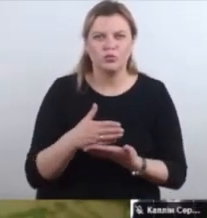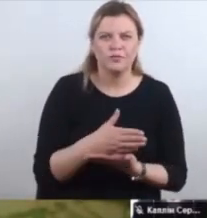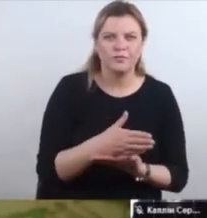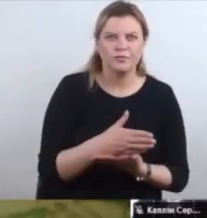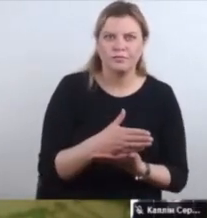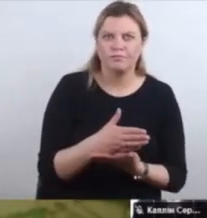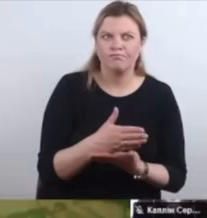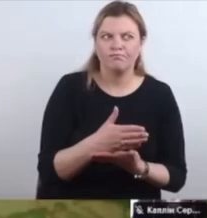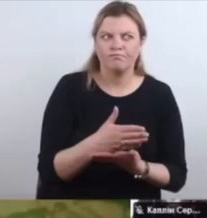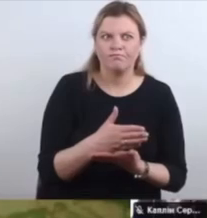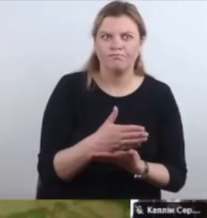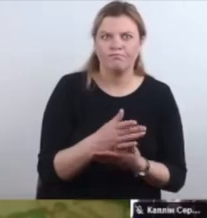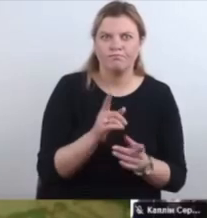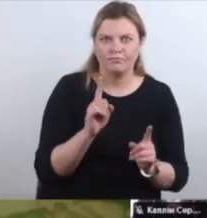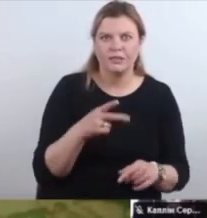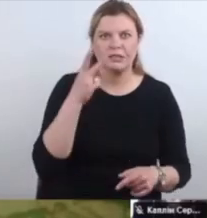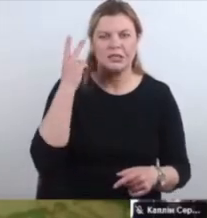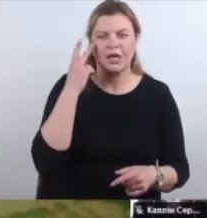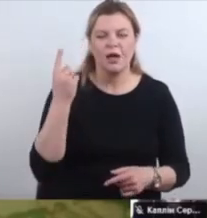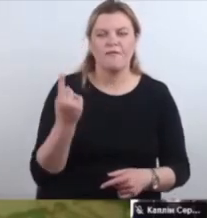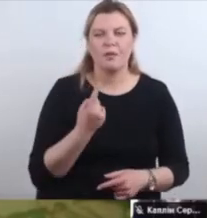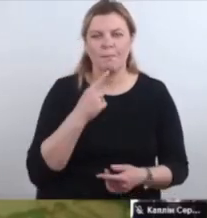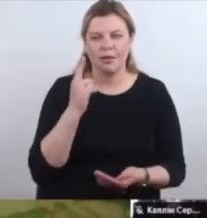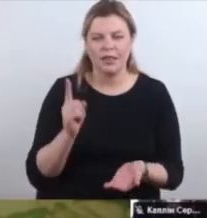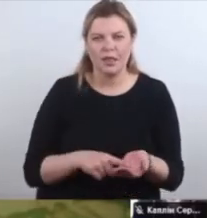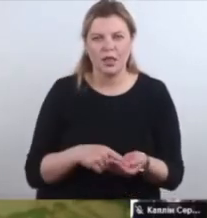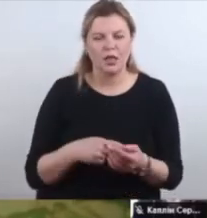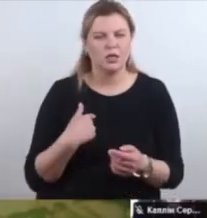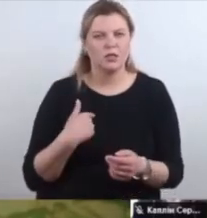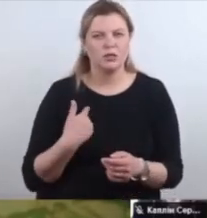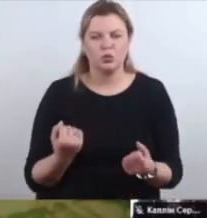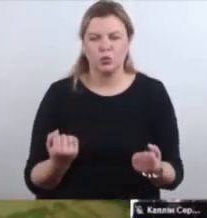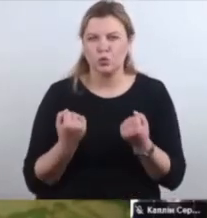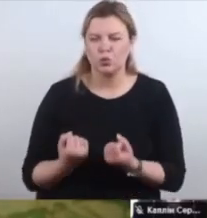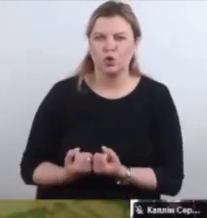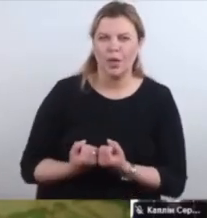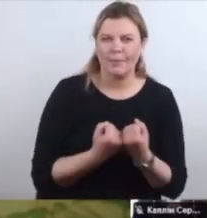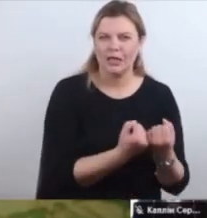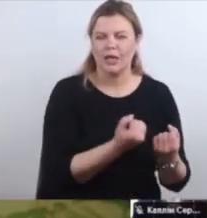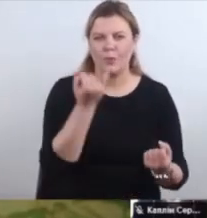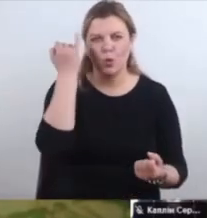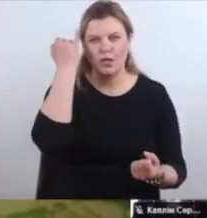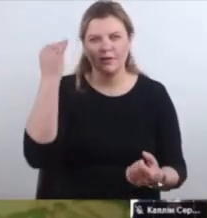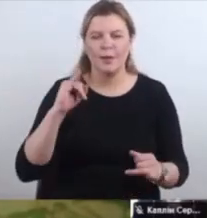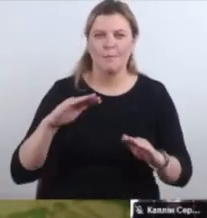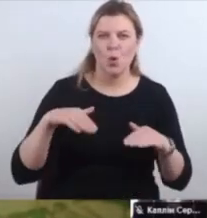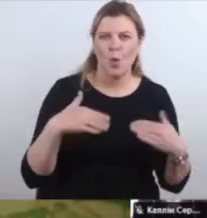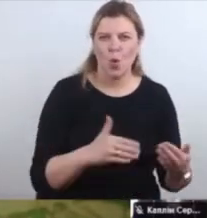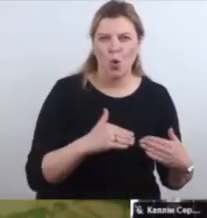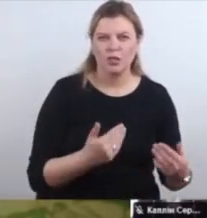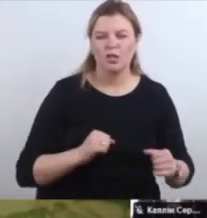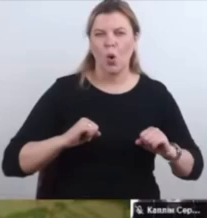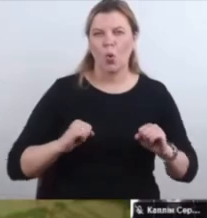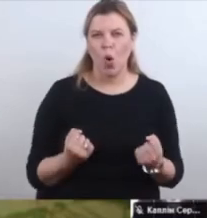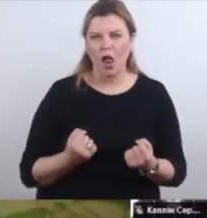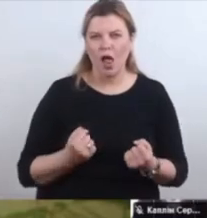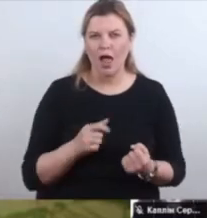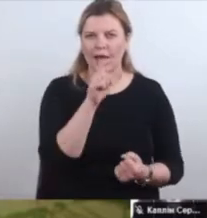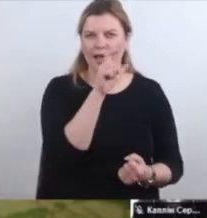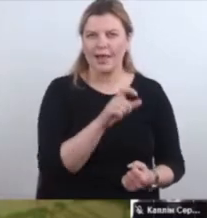питання. Дуже підтримаю ініціативу і пропозиції колеги,